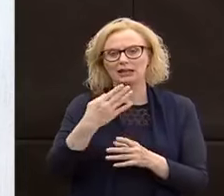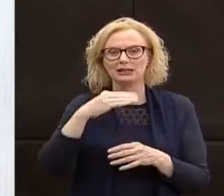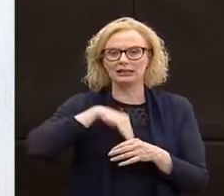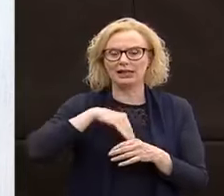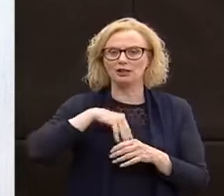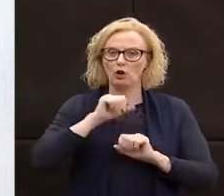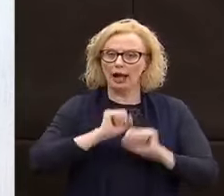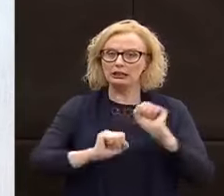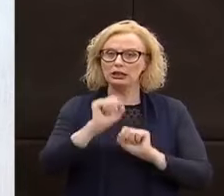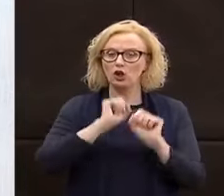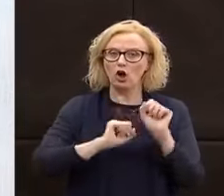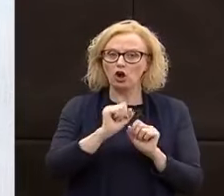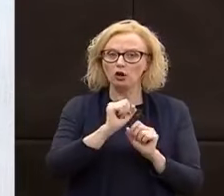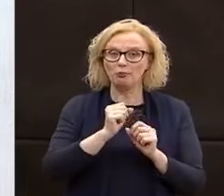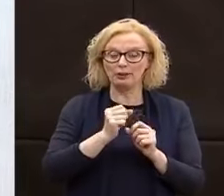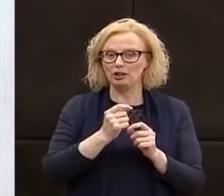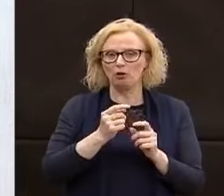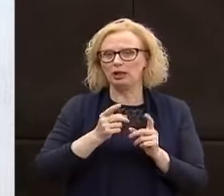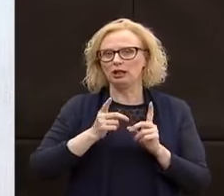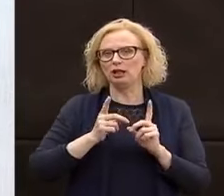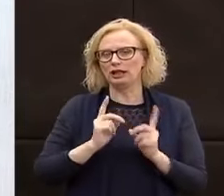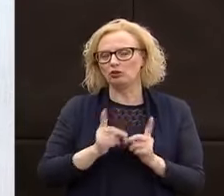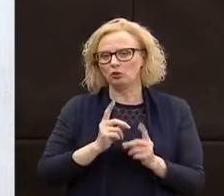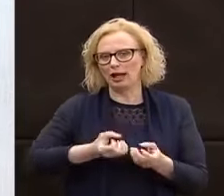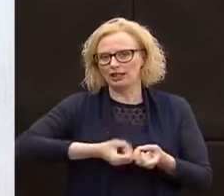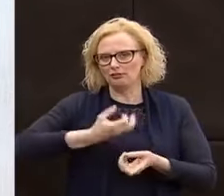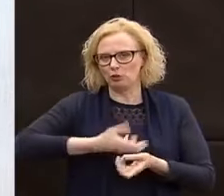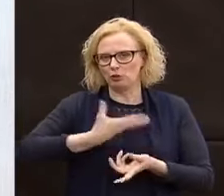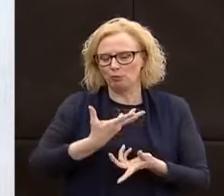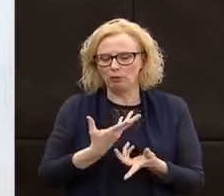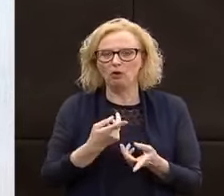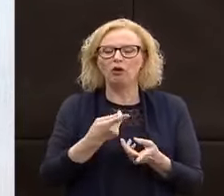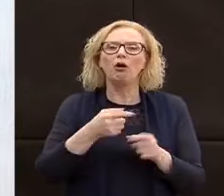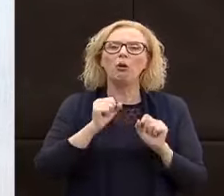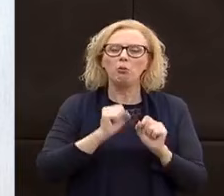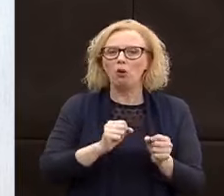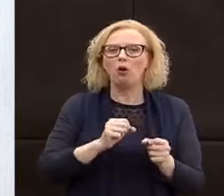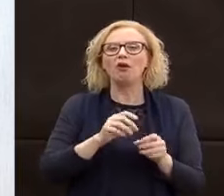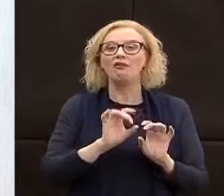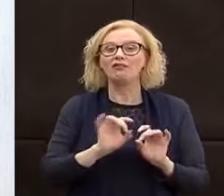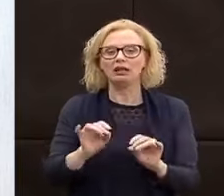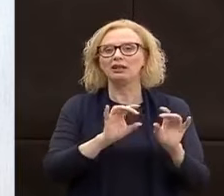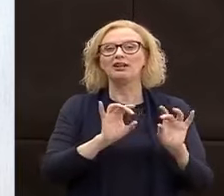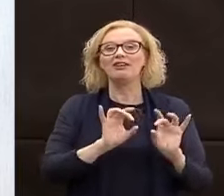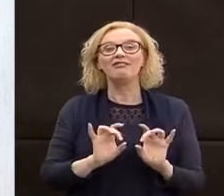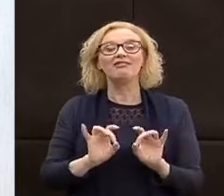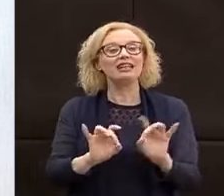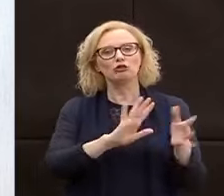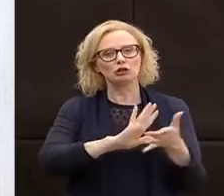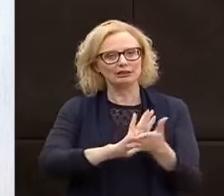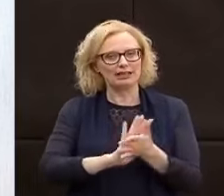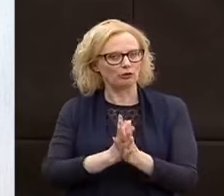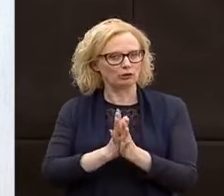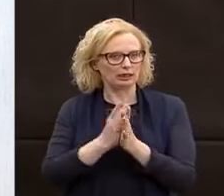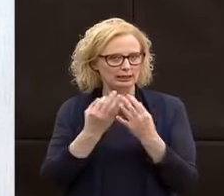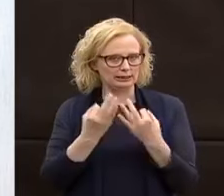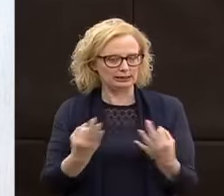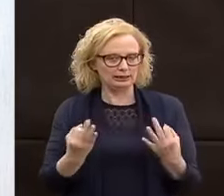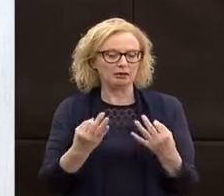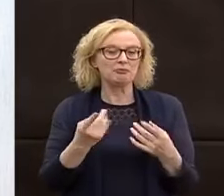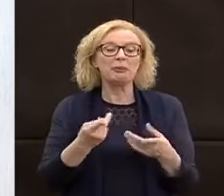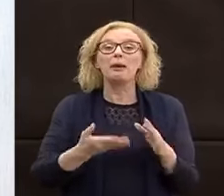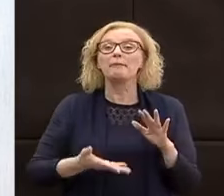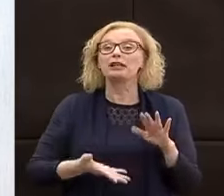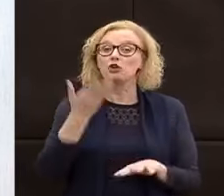anticorpi che si sviluppano nelle persone e che quindi neutralizzano definitivamente il virus lasciando nella maggior parte dei casi